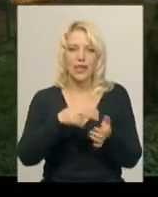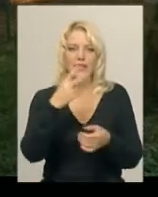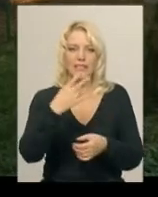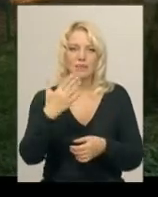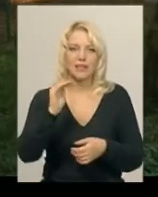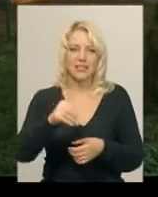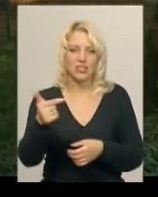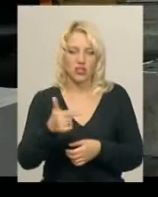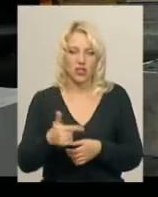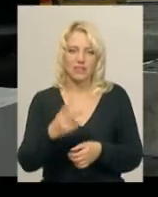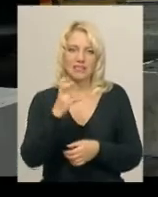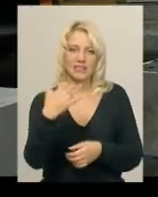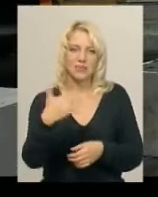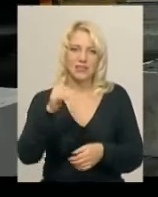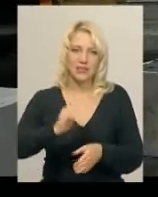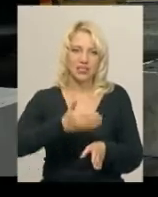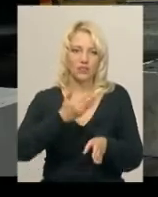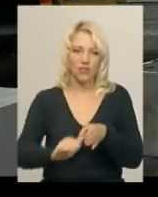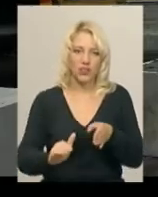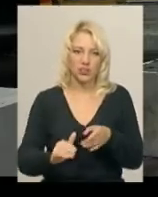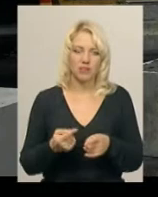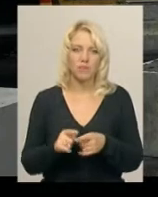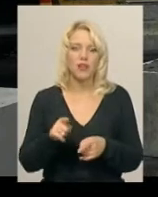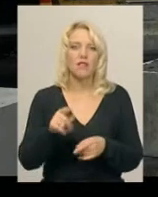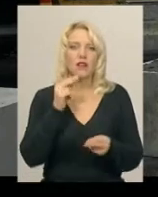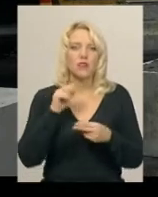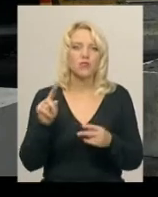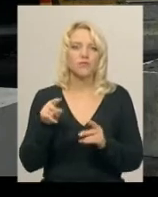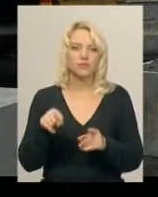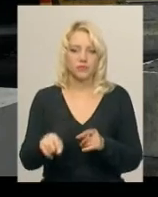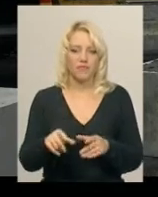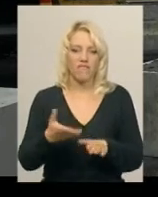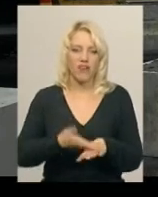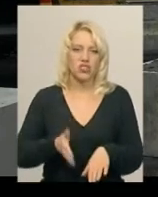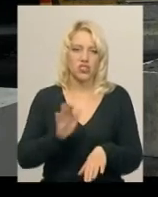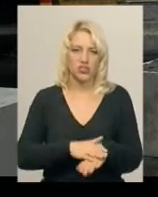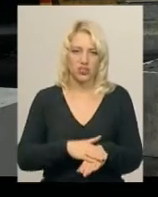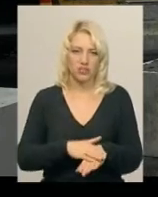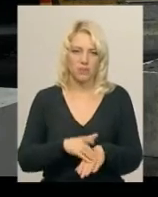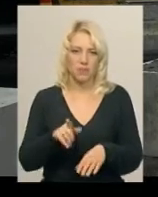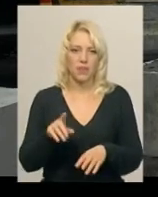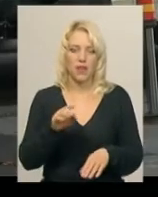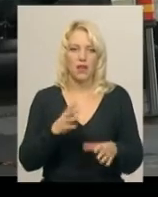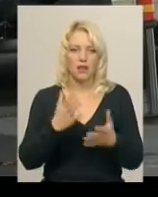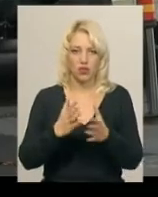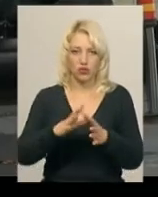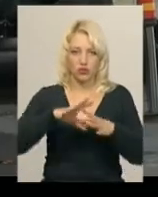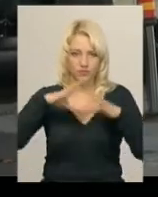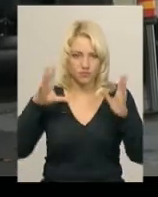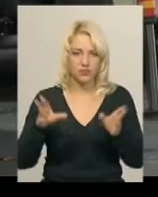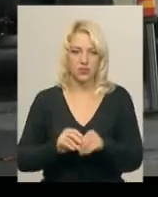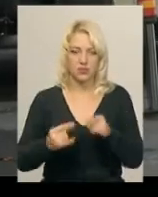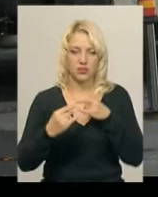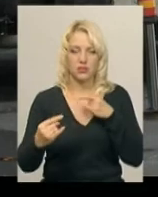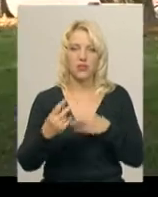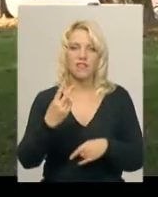виділили з міського бюджету. Його перевага в тому, що він є важкий. Він в зборі важить близько двох тонн. Як повідомив Василь